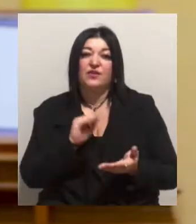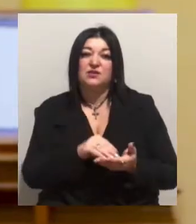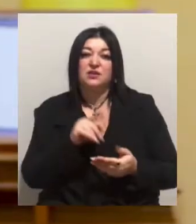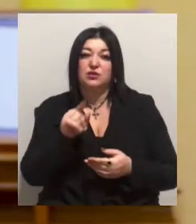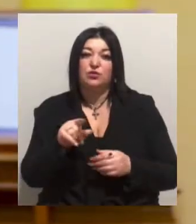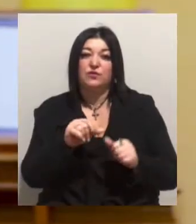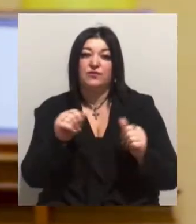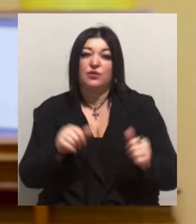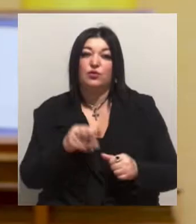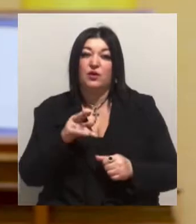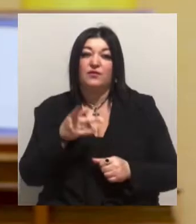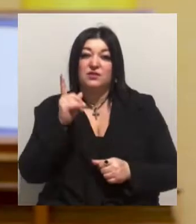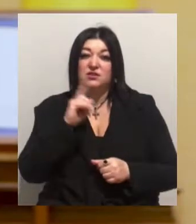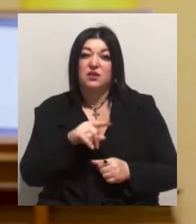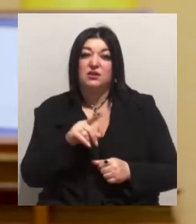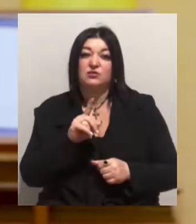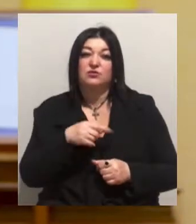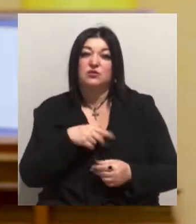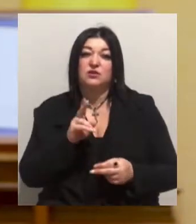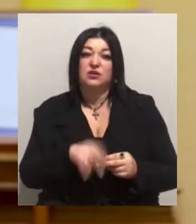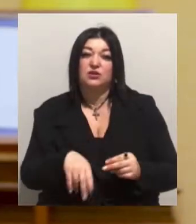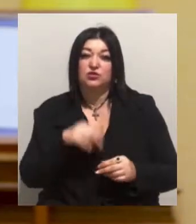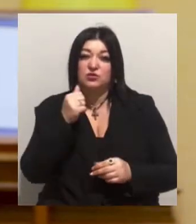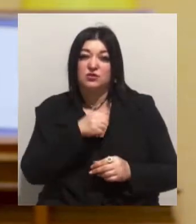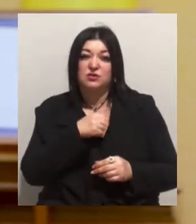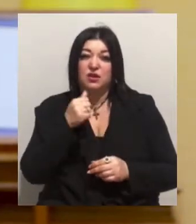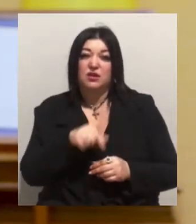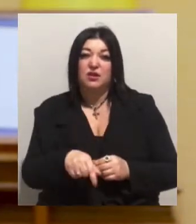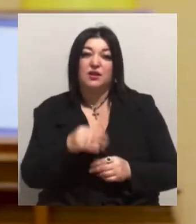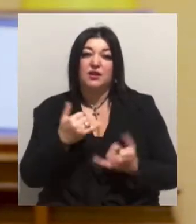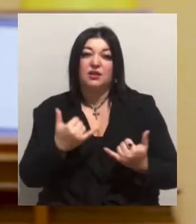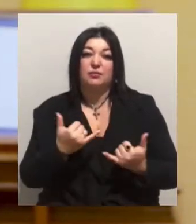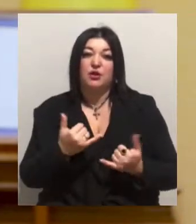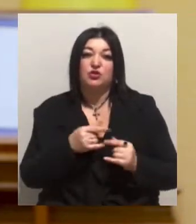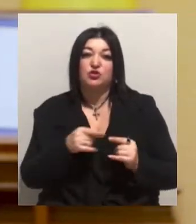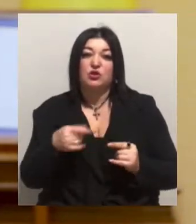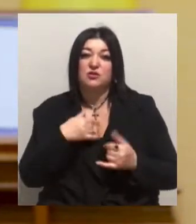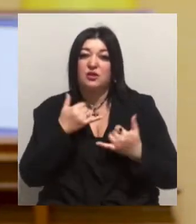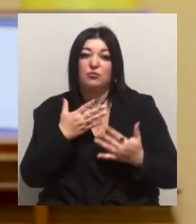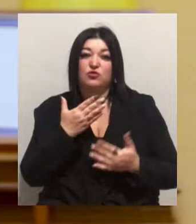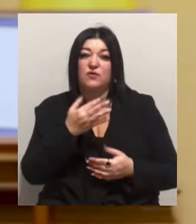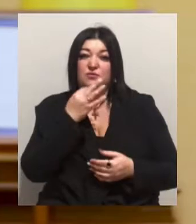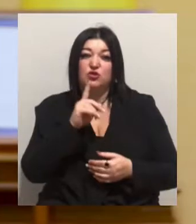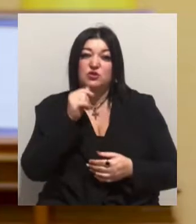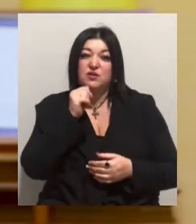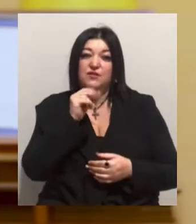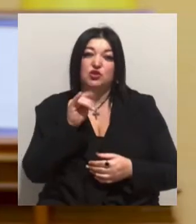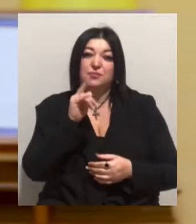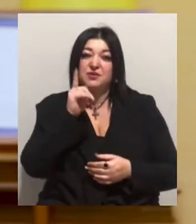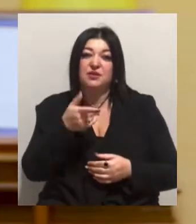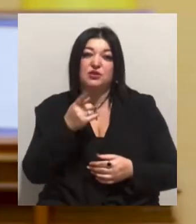Але, як ви знаєте, у нас закінчується бюджетний рік і на теперішній час я не можу вам сказати, що завтра чи післязавтра, чи за